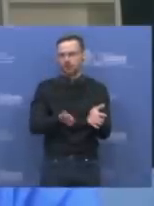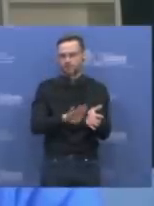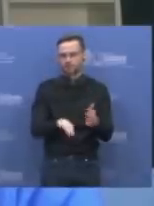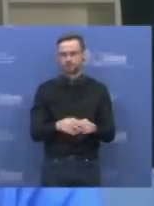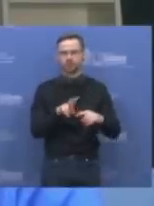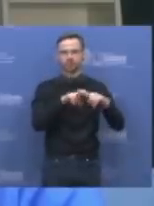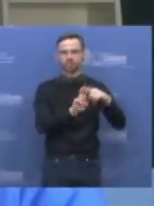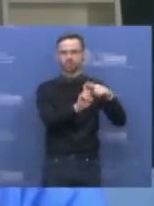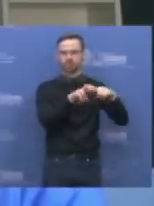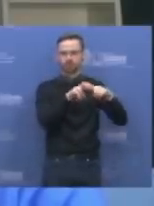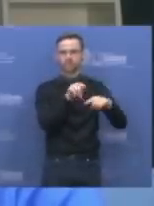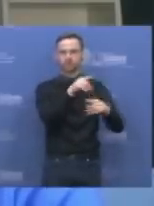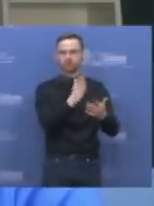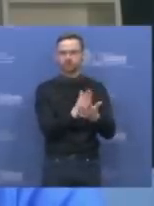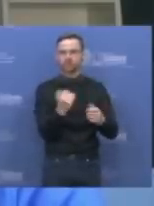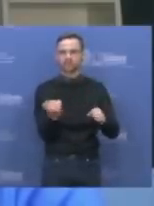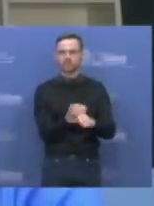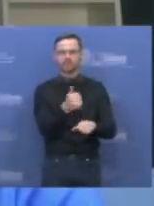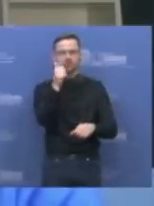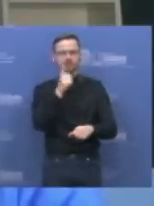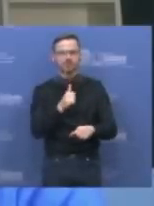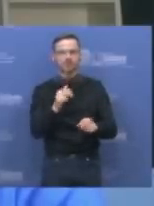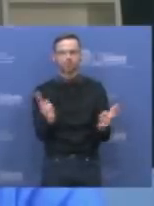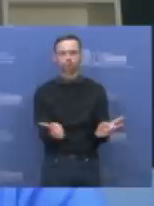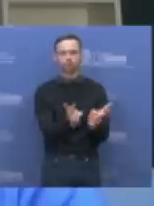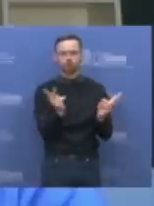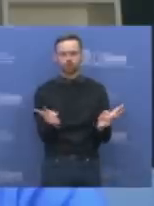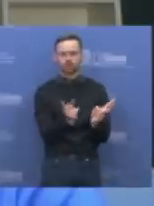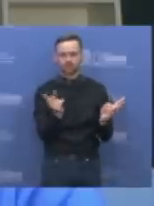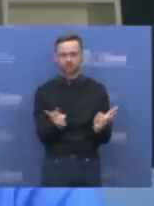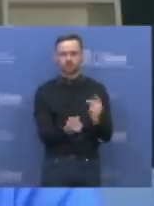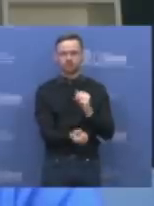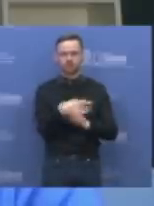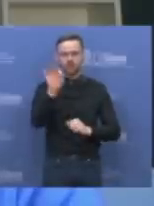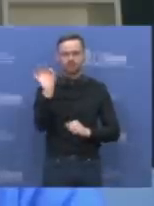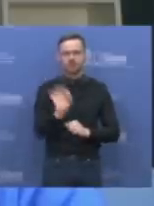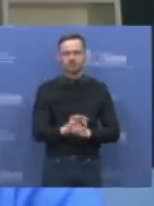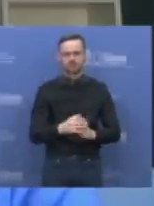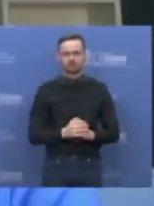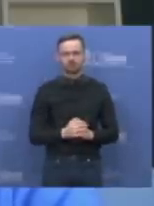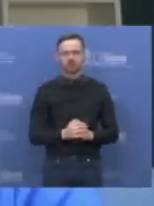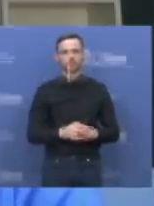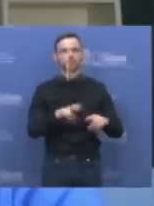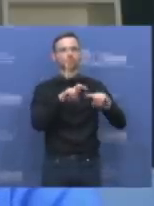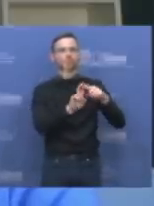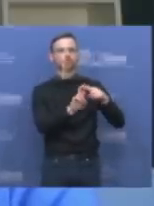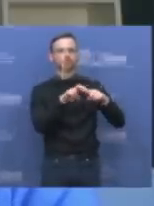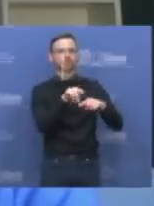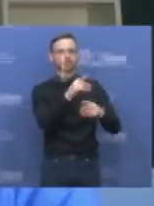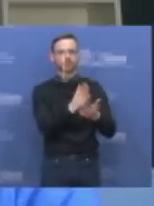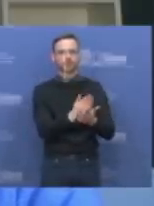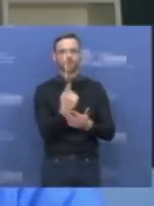nes šikšnos pradinis turi kovoti su nuolatiniu uždėgimu, kuris įsiranda dėl to, kad šikšnos pradinis yra vienintelis skraidintis